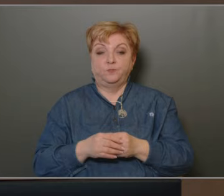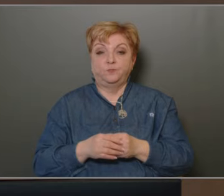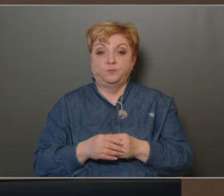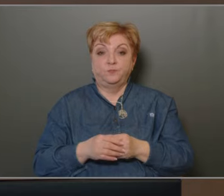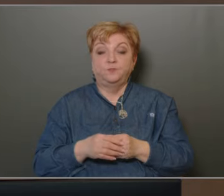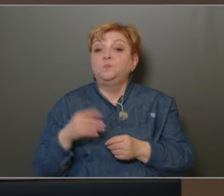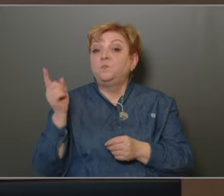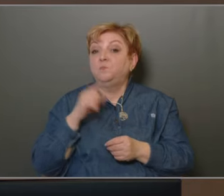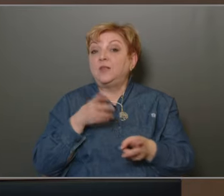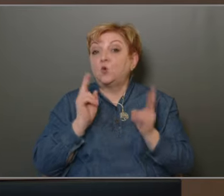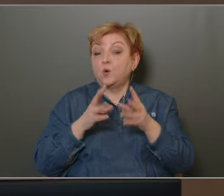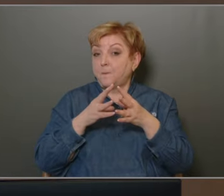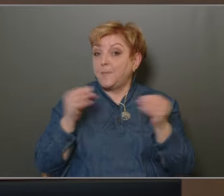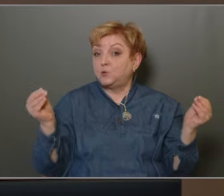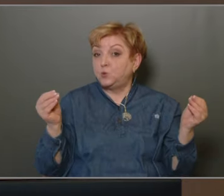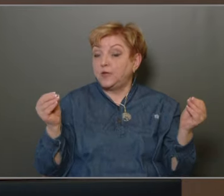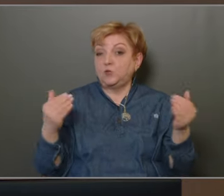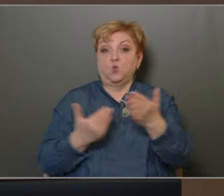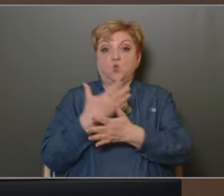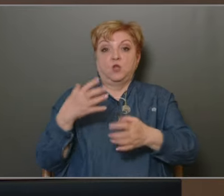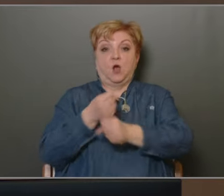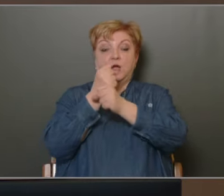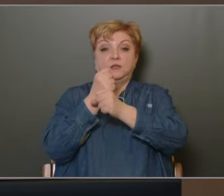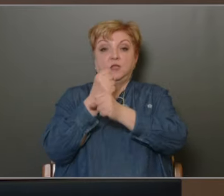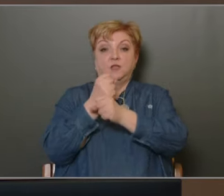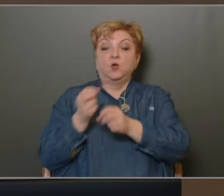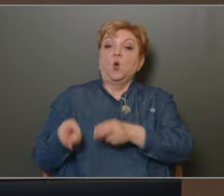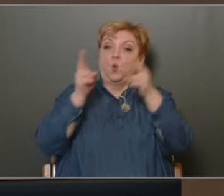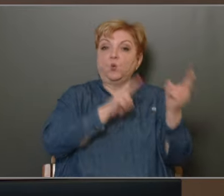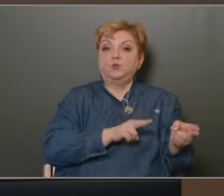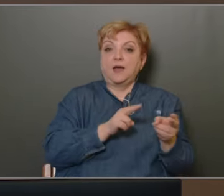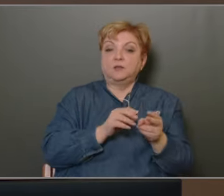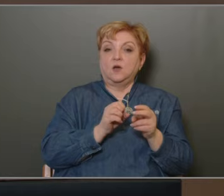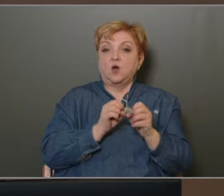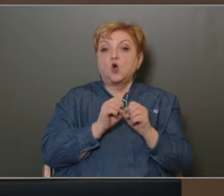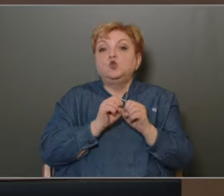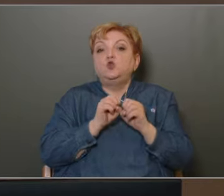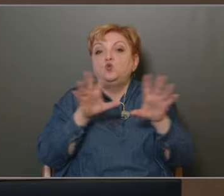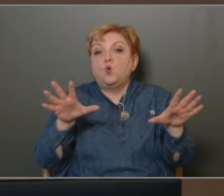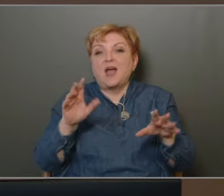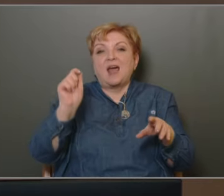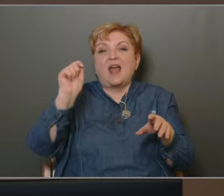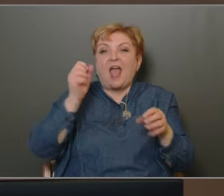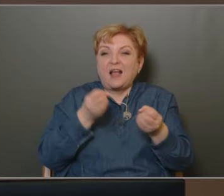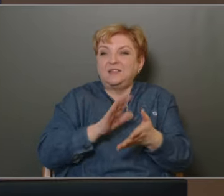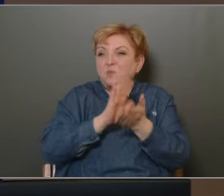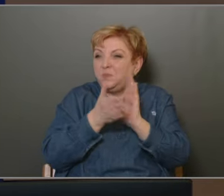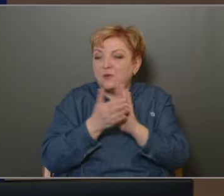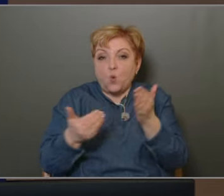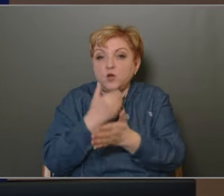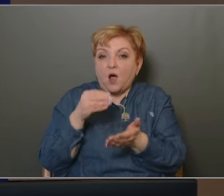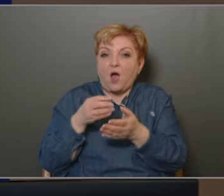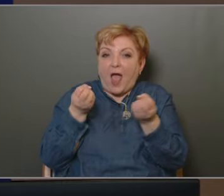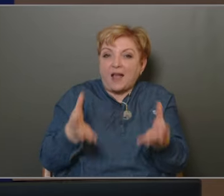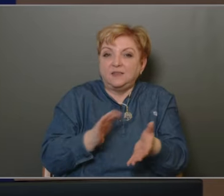helyzetben, mint hogy megszüntetni, újat alakítani, és utána sugár engedélytől kezdődően minden engedélyig